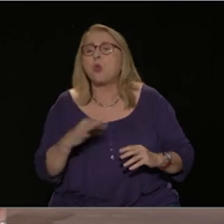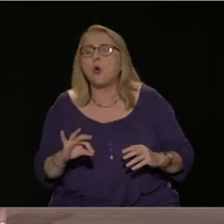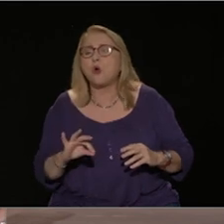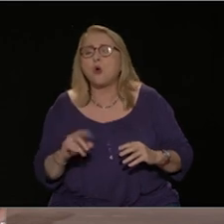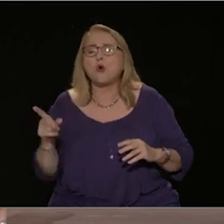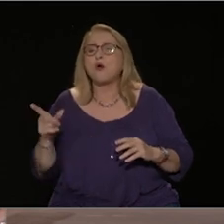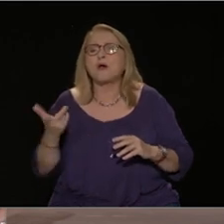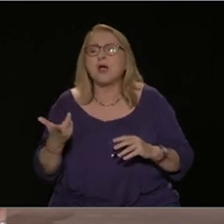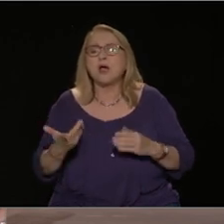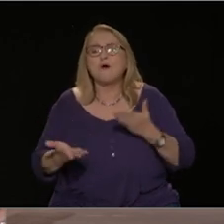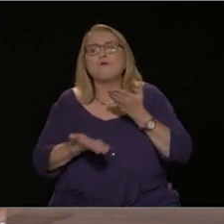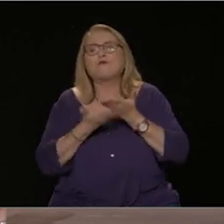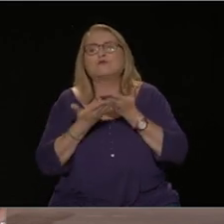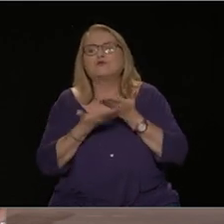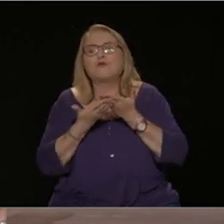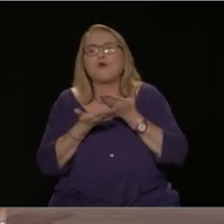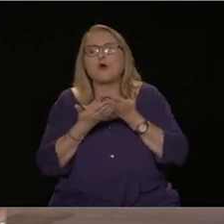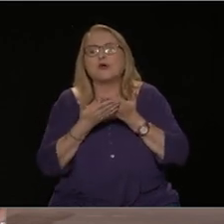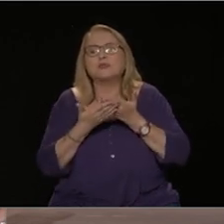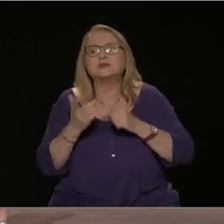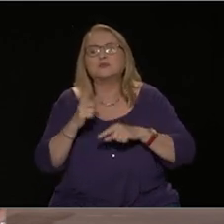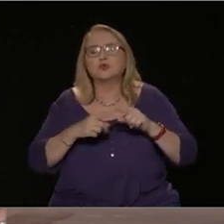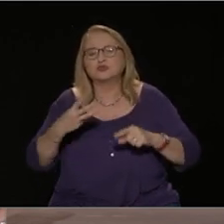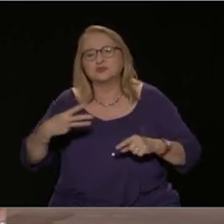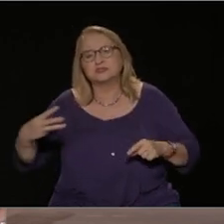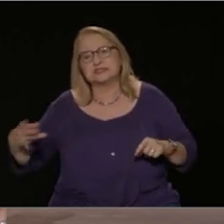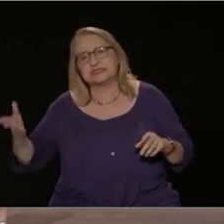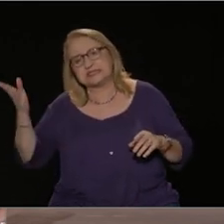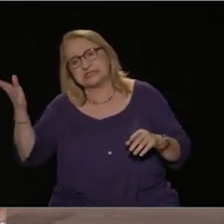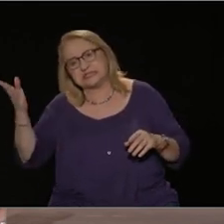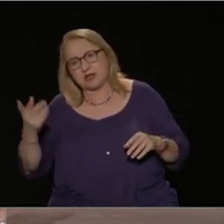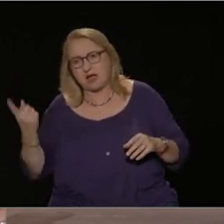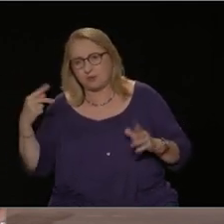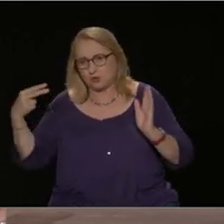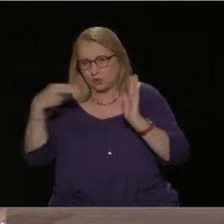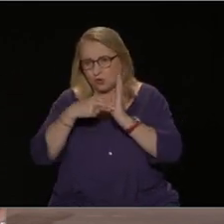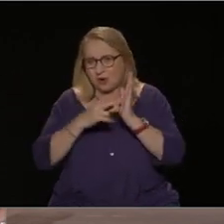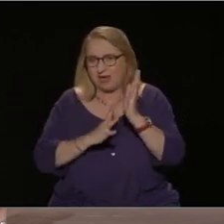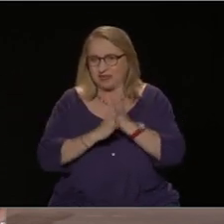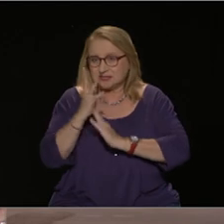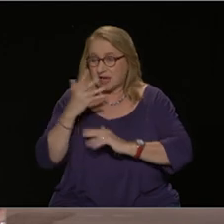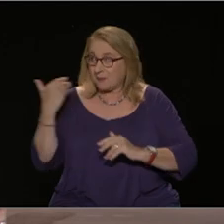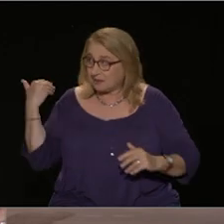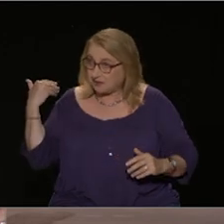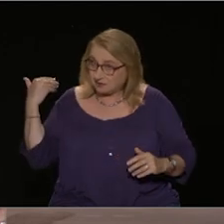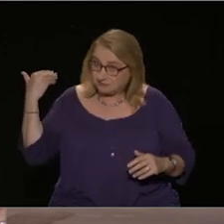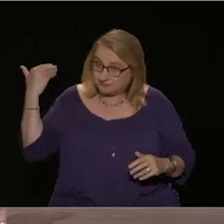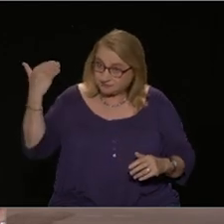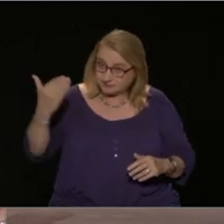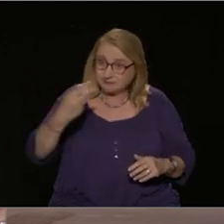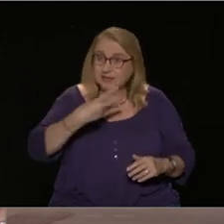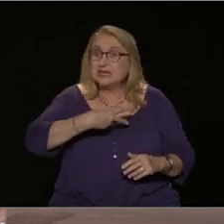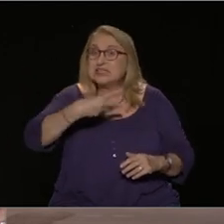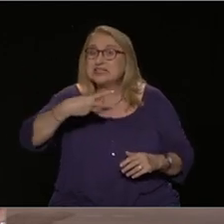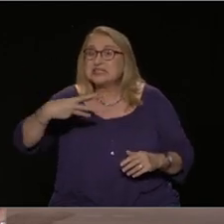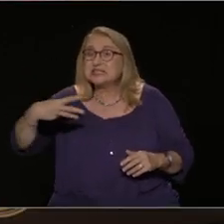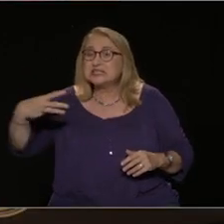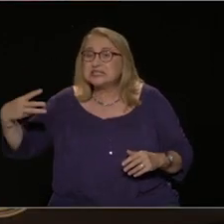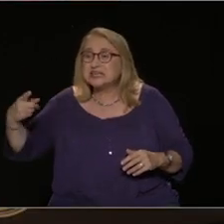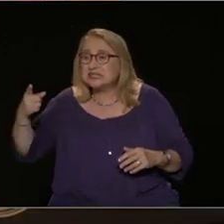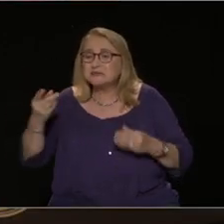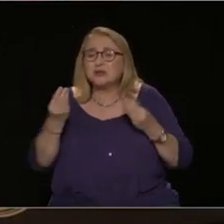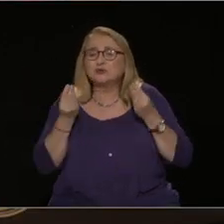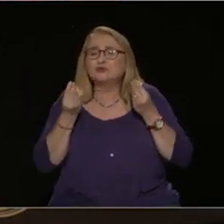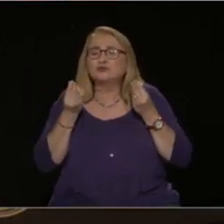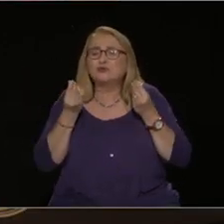πολύ από όλη την πορεία του ΣΥΡΙΖΑ από το 2015. Από το 2015 καταπάτησε τη θέληση